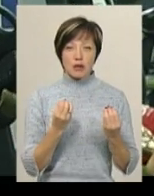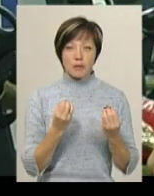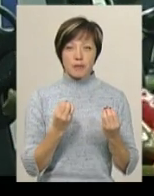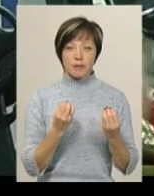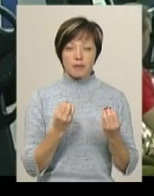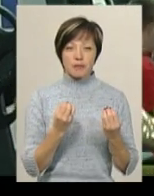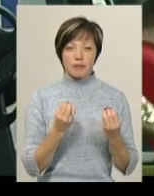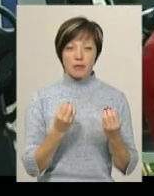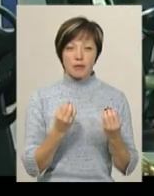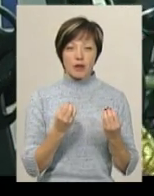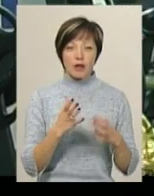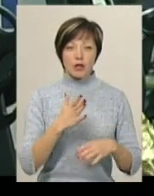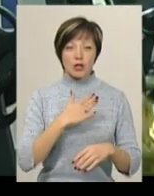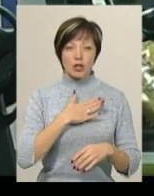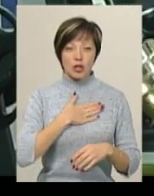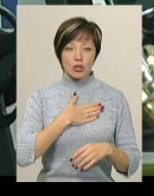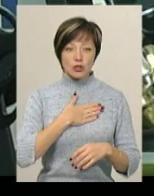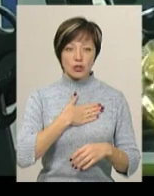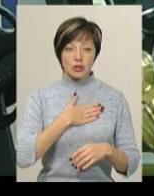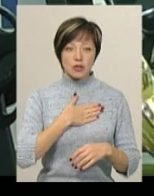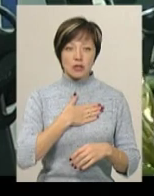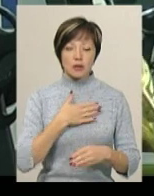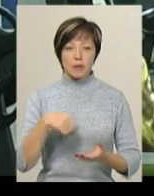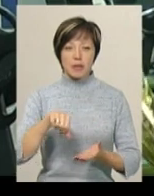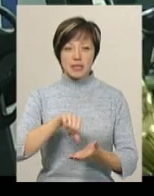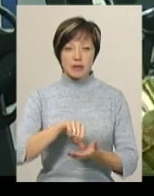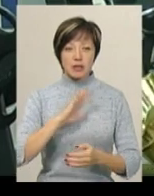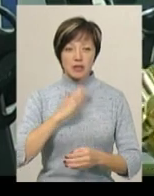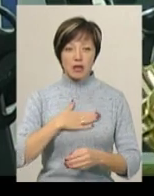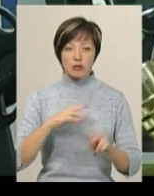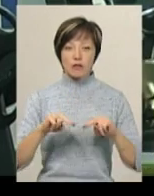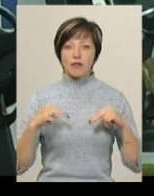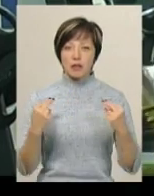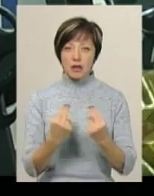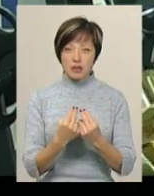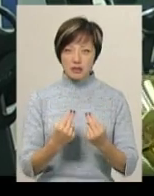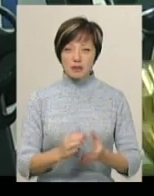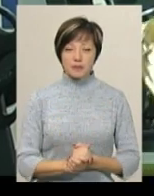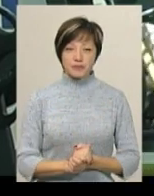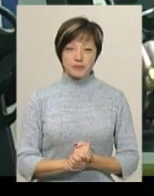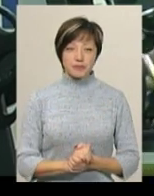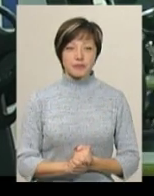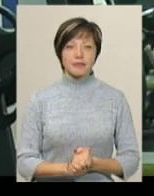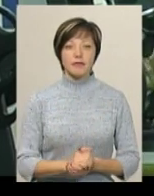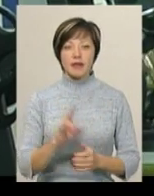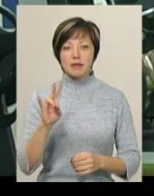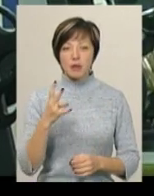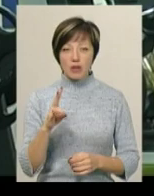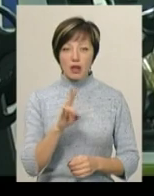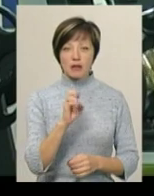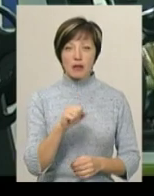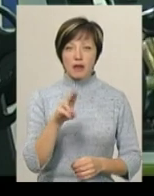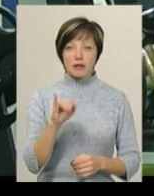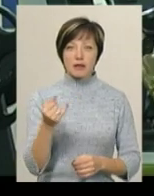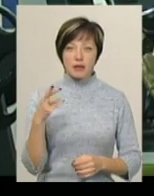представниця нашої федерації глобальної цілової федеріки спорту з Ніколаєва Надежда